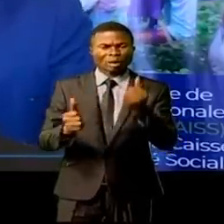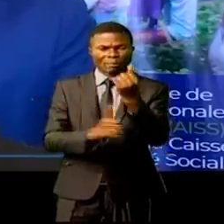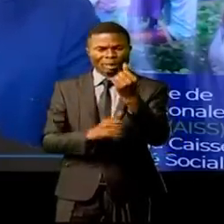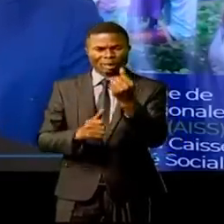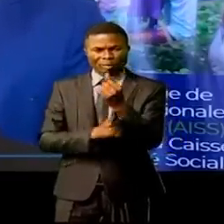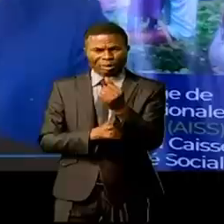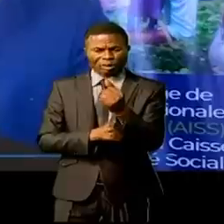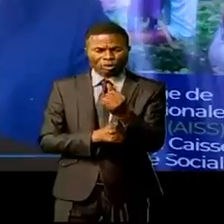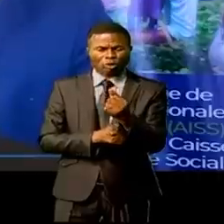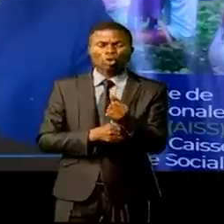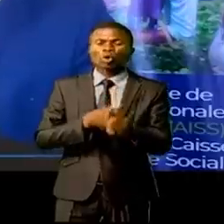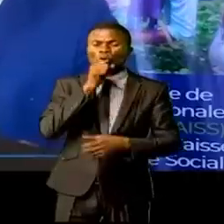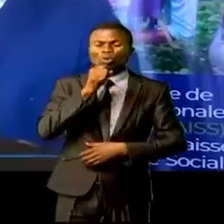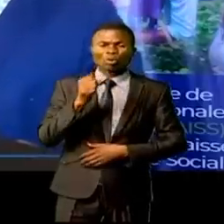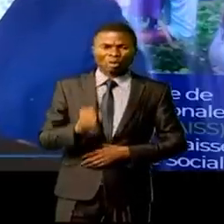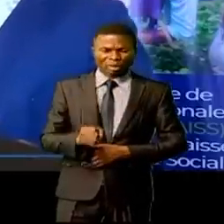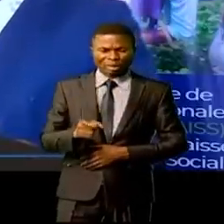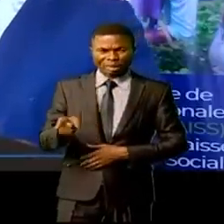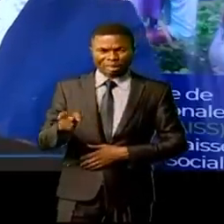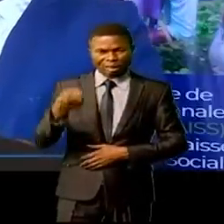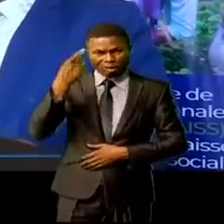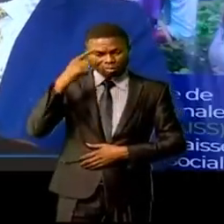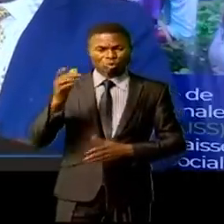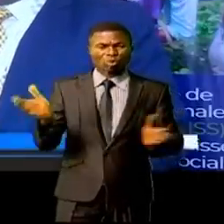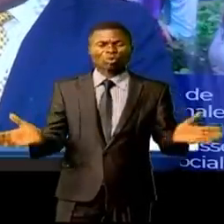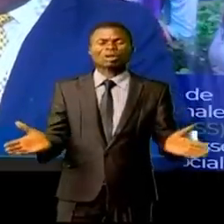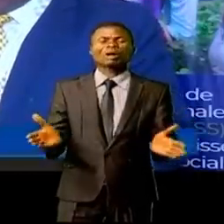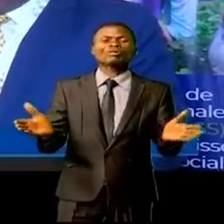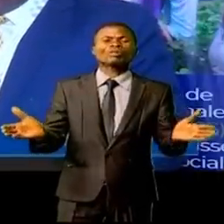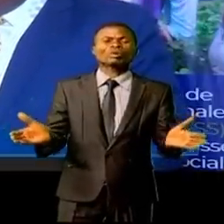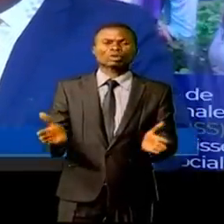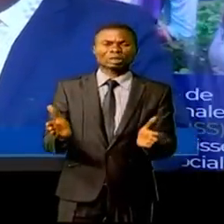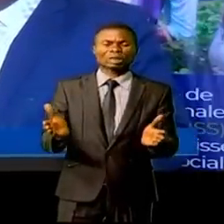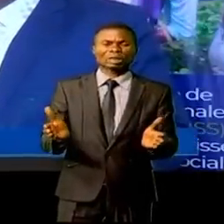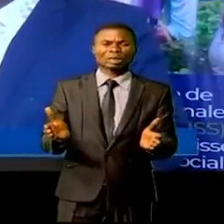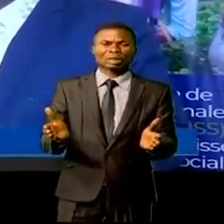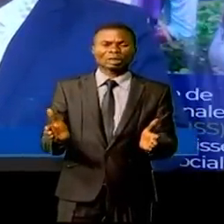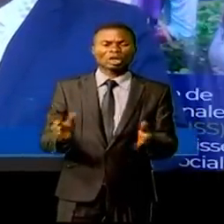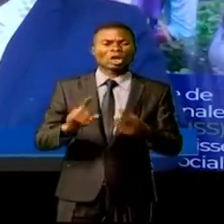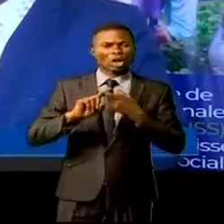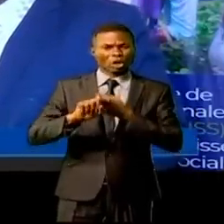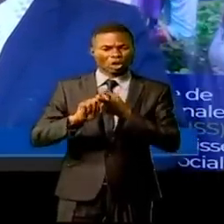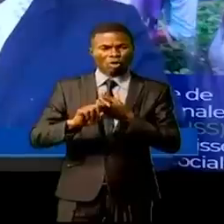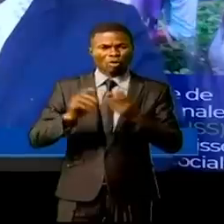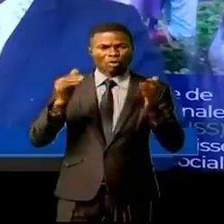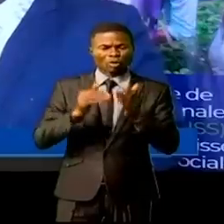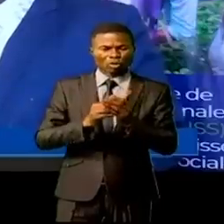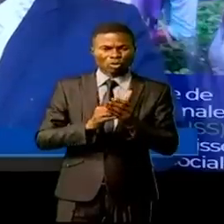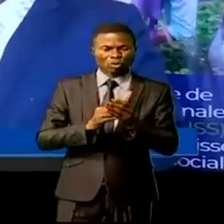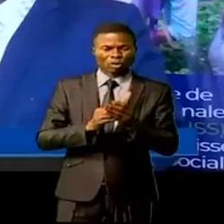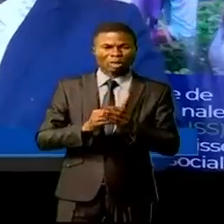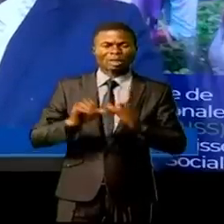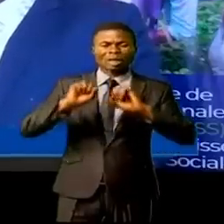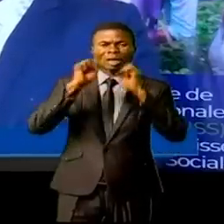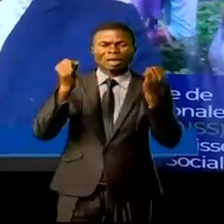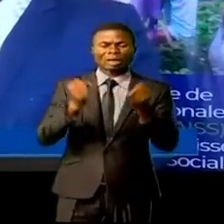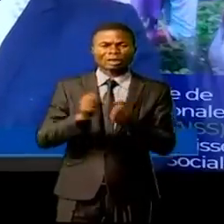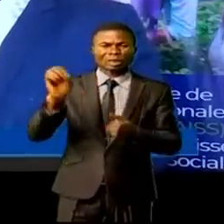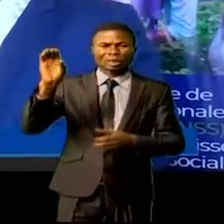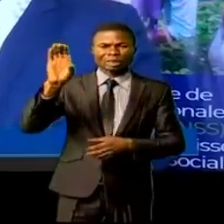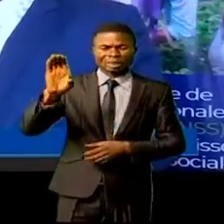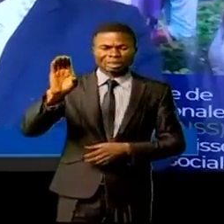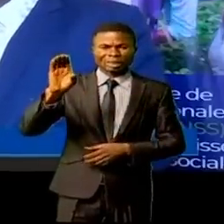couverts en vue de renforcer leur confiance vis-à-vis du régime et de